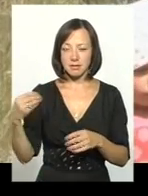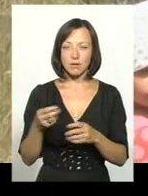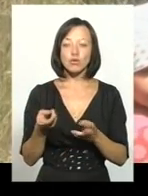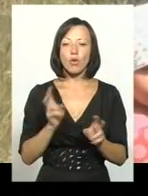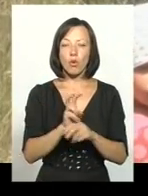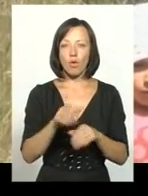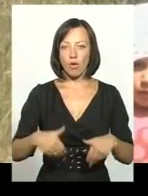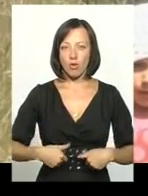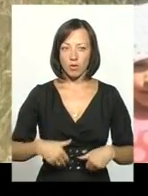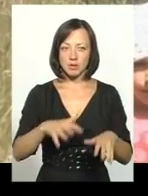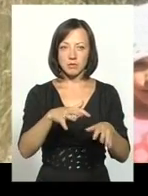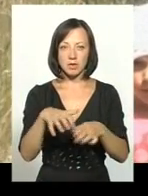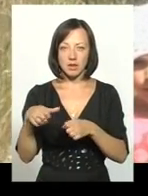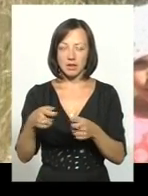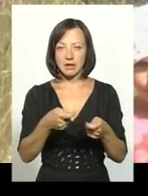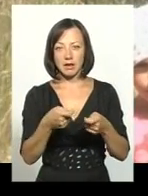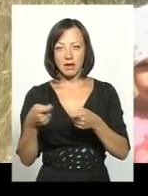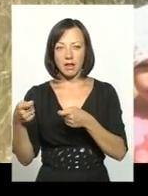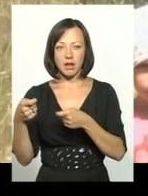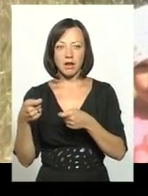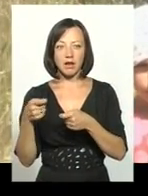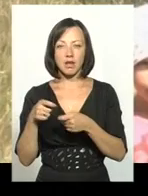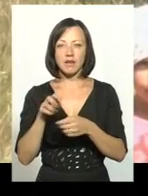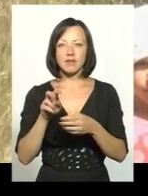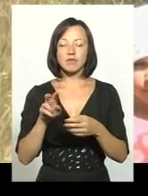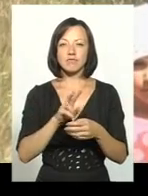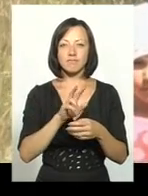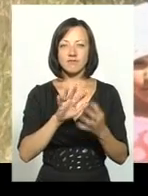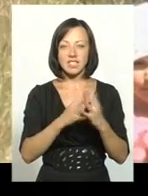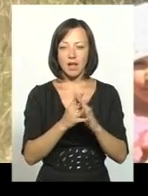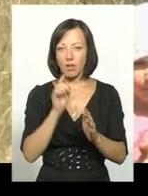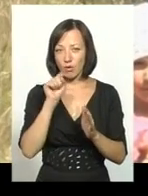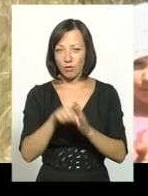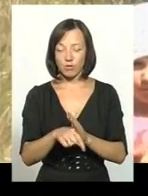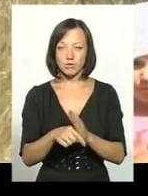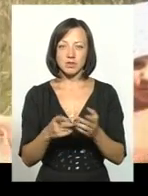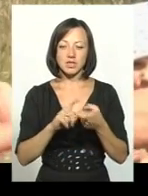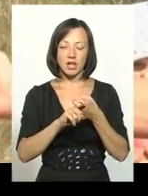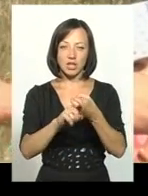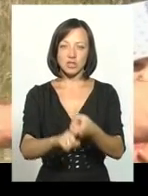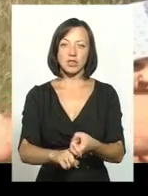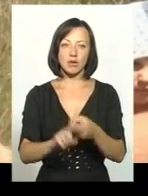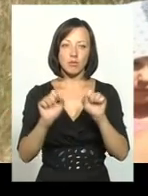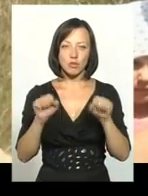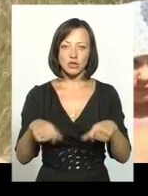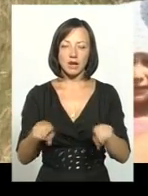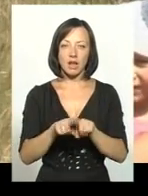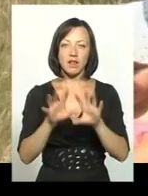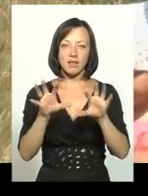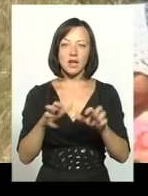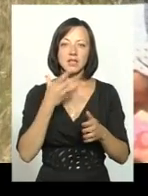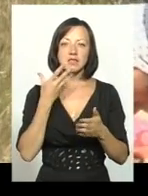як, беруть звідси, вони, а потім йдуть по селі, все, заражають, може, навіть таких тварин,